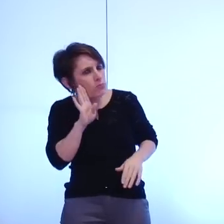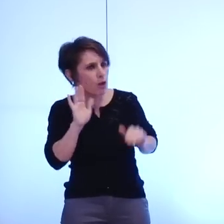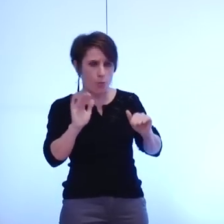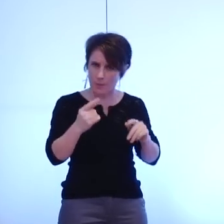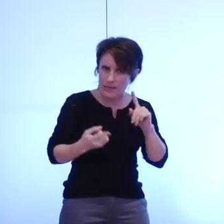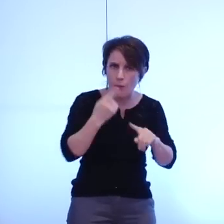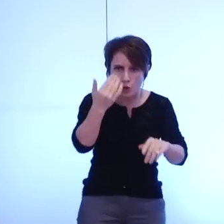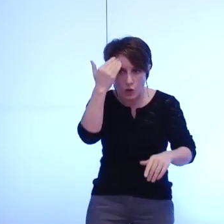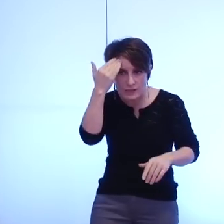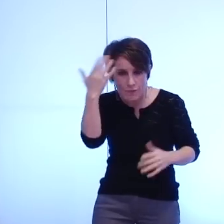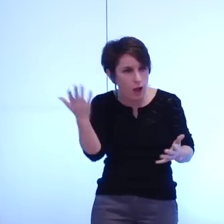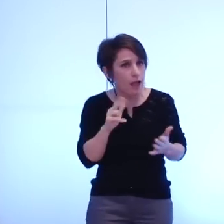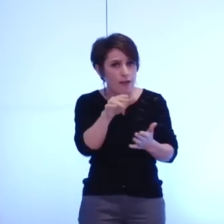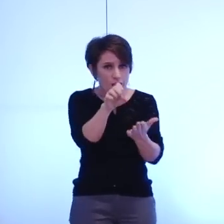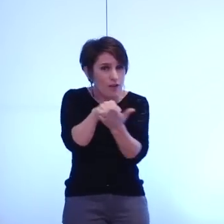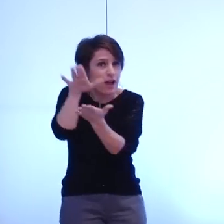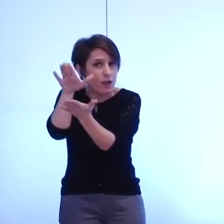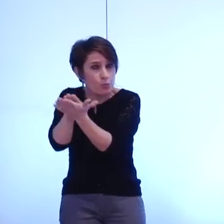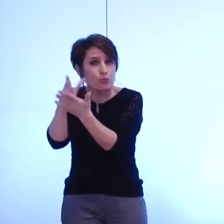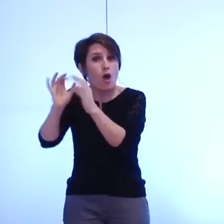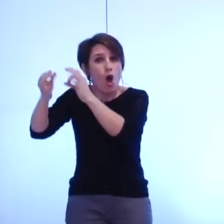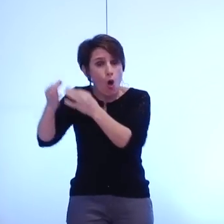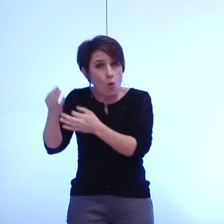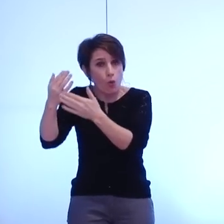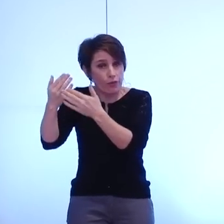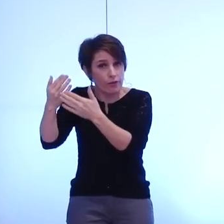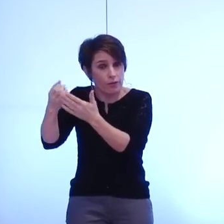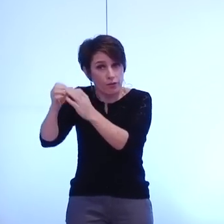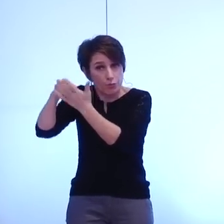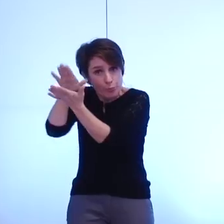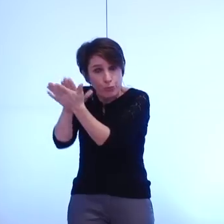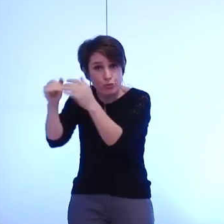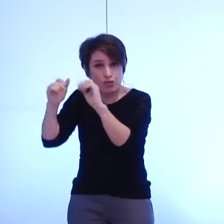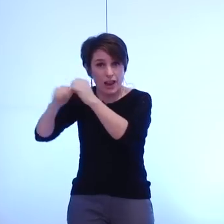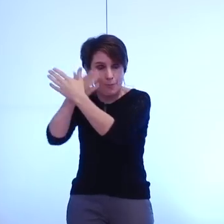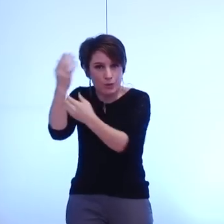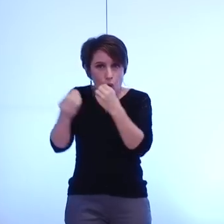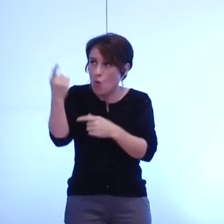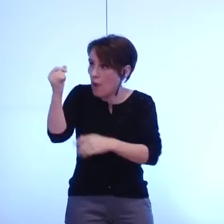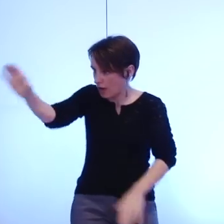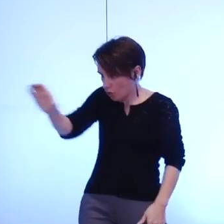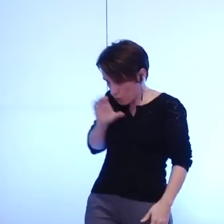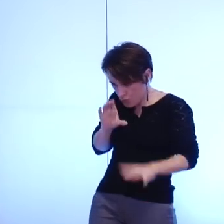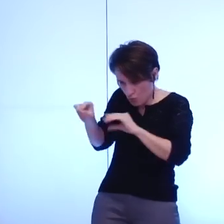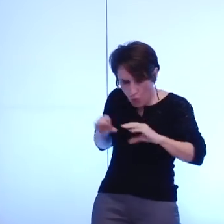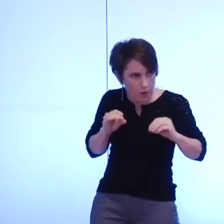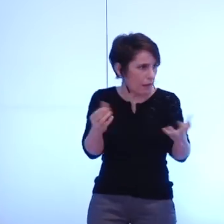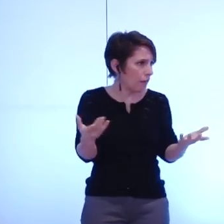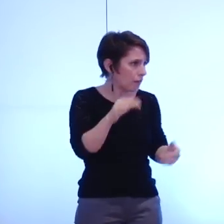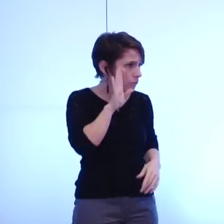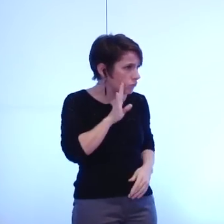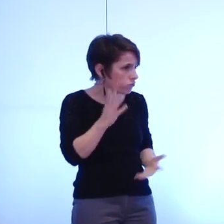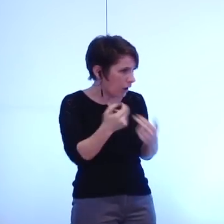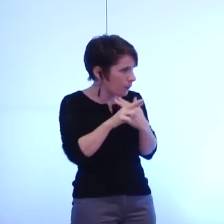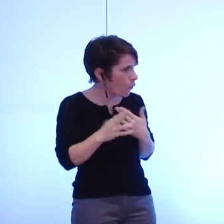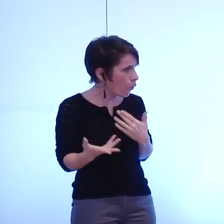savoir si ce sera inscrit en compte à la métro ou si on recevra la valeur du numéraire des actions la réponse